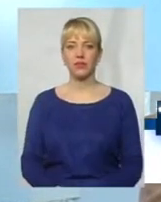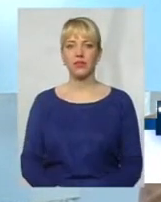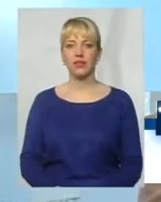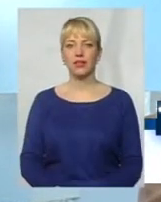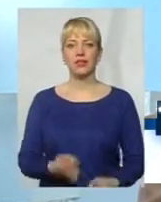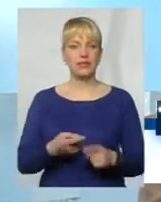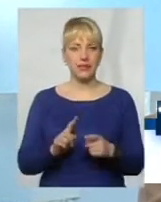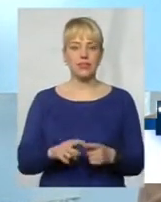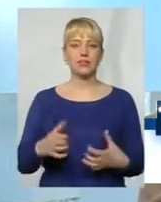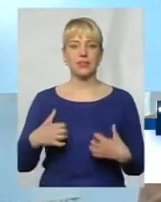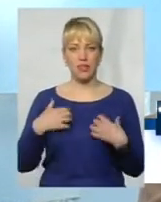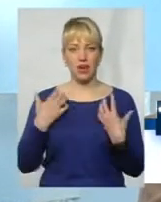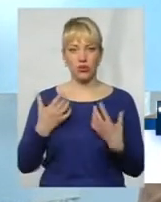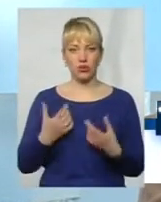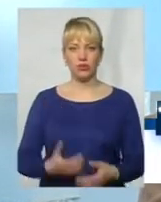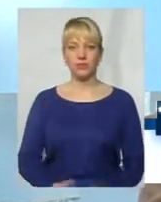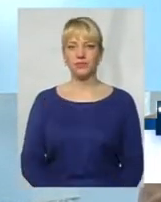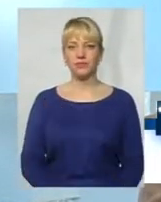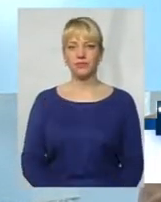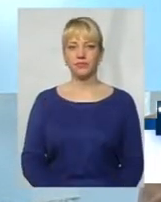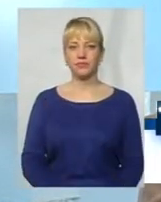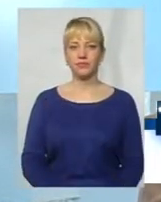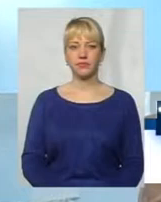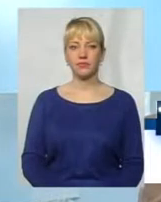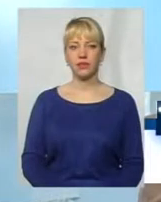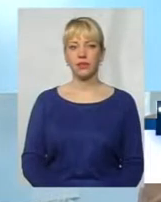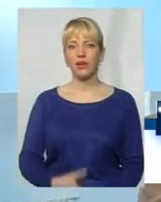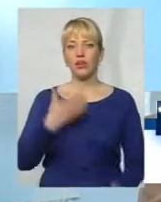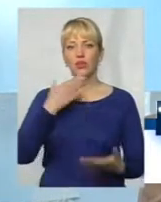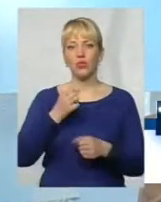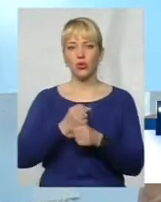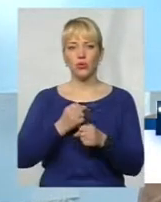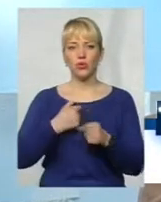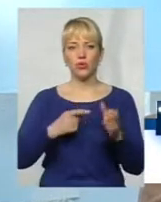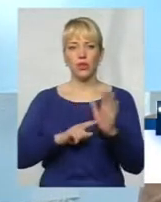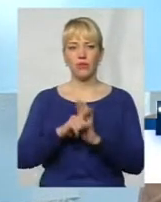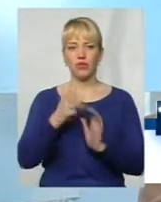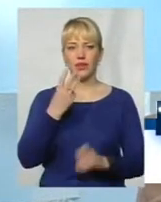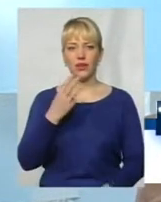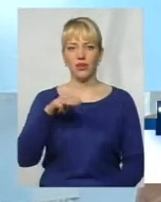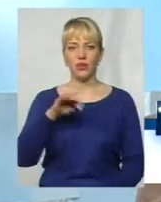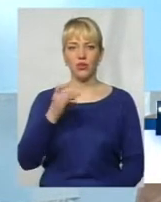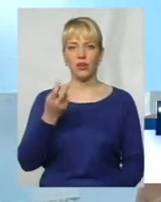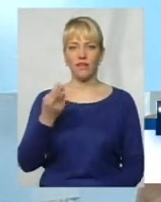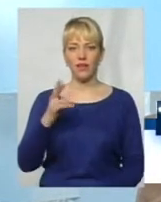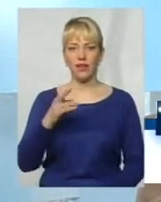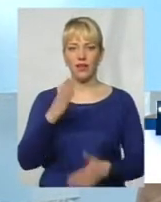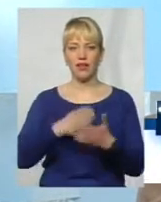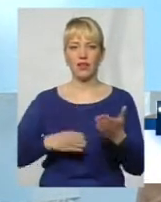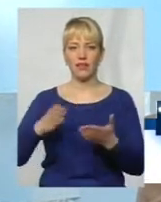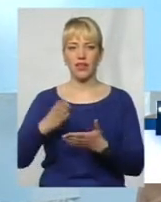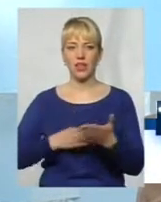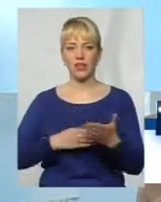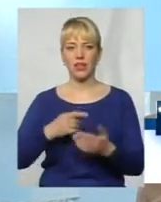Це страшно. Але ж, свою роботу я почала вже з 3 травня. Ліквідація